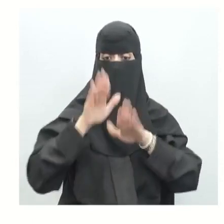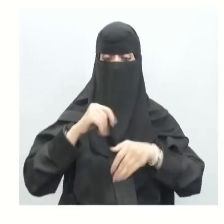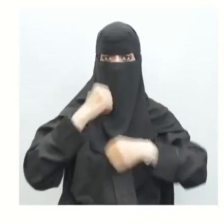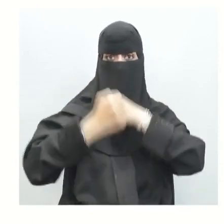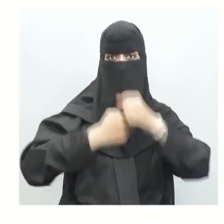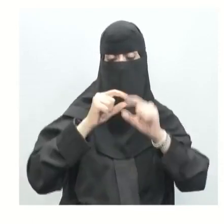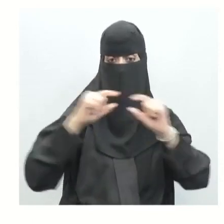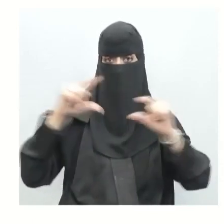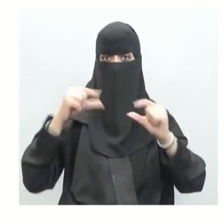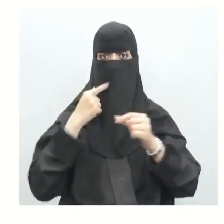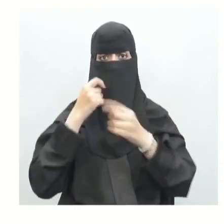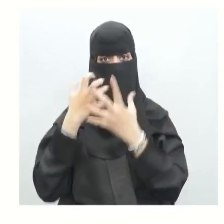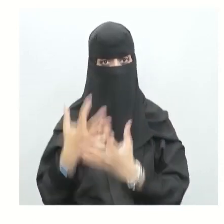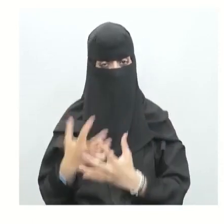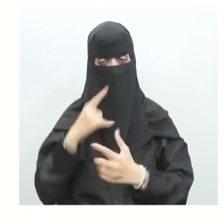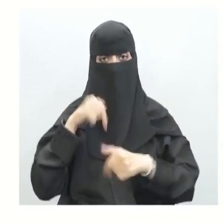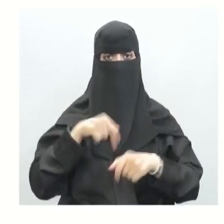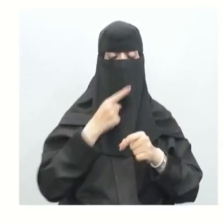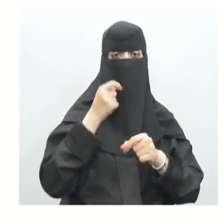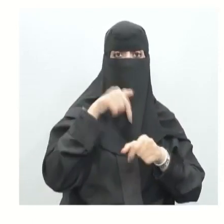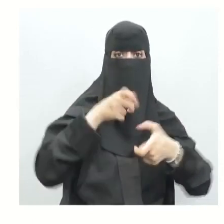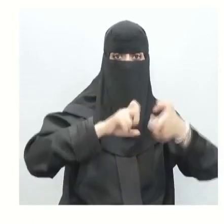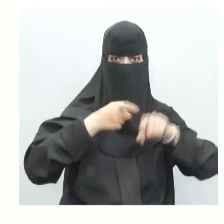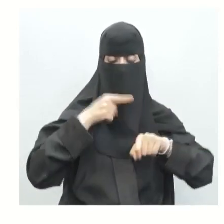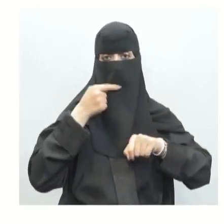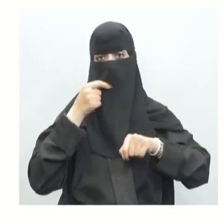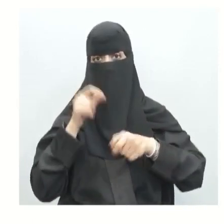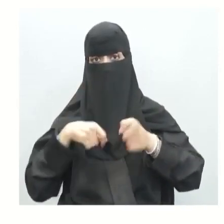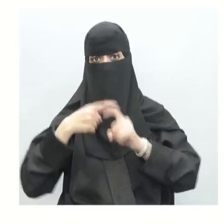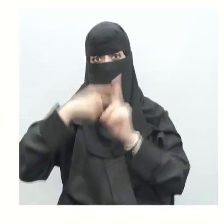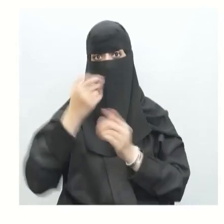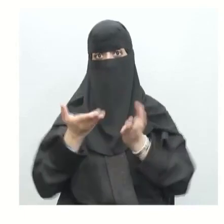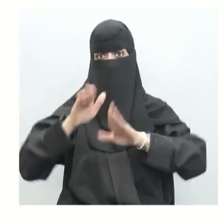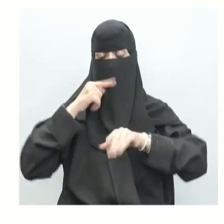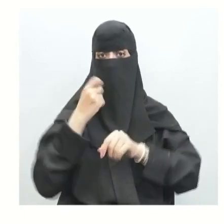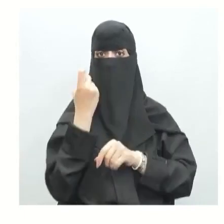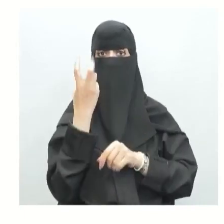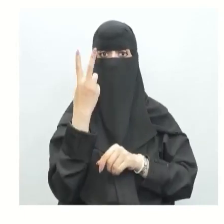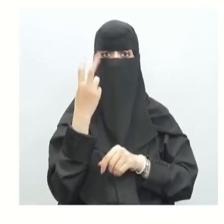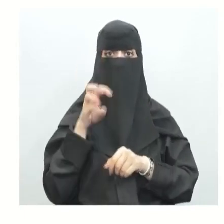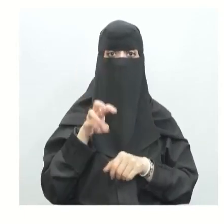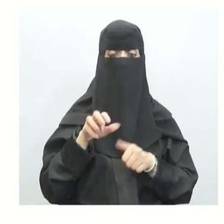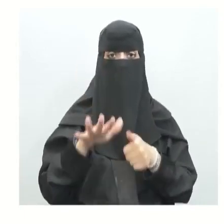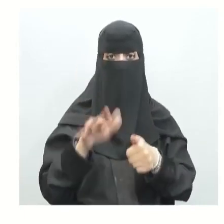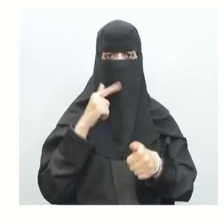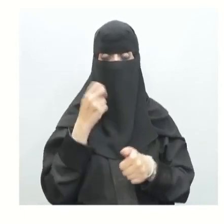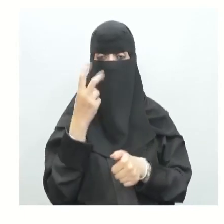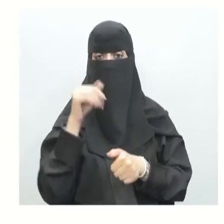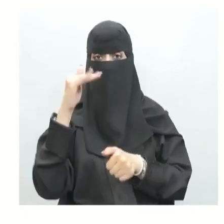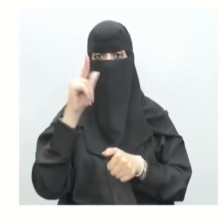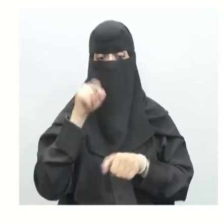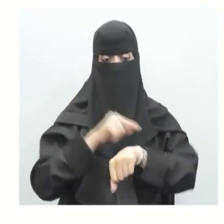دورا مهما في تخثر الدم فتتكون خلال الدم الأحمر بمعدل أكثر من مليوني خلية في الثانية